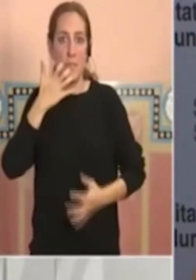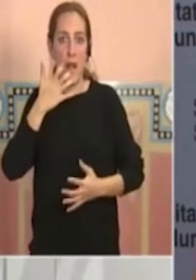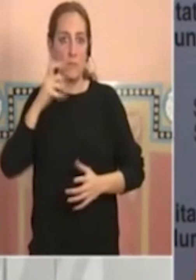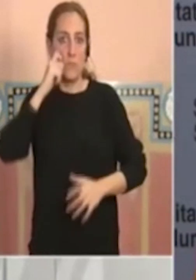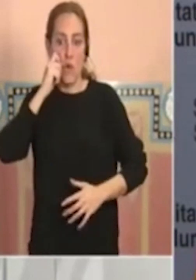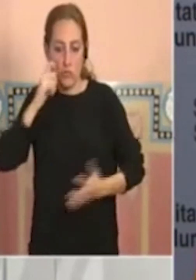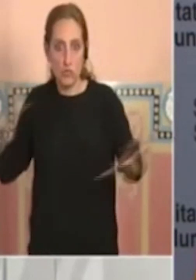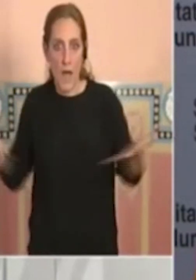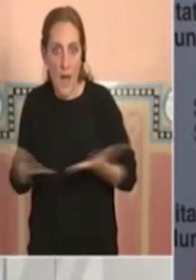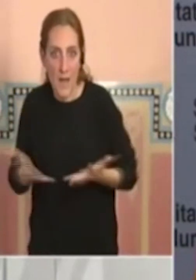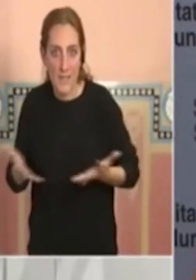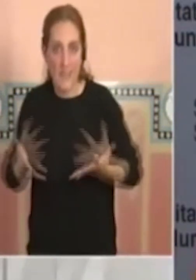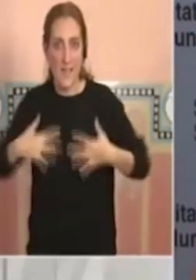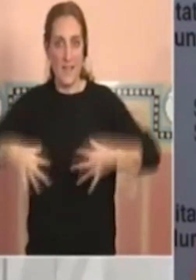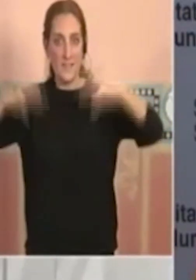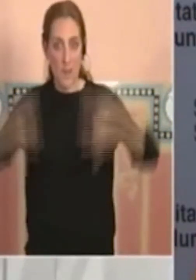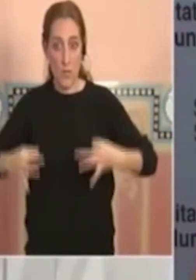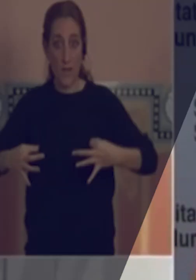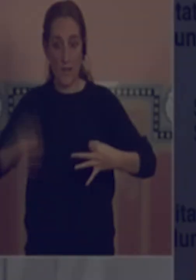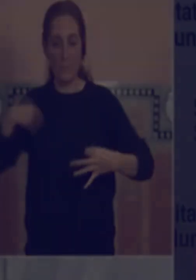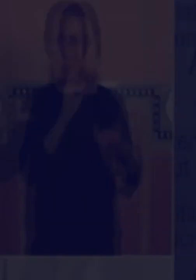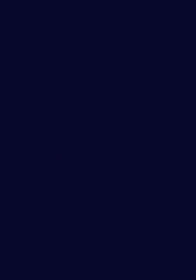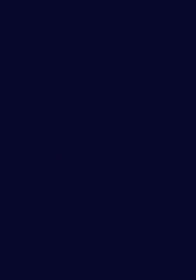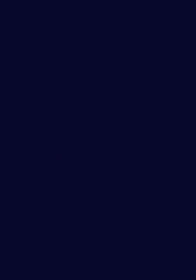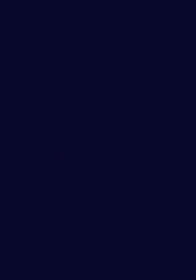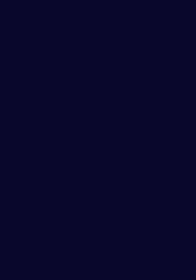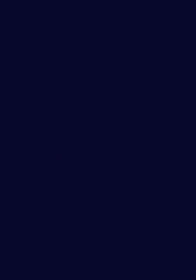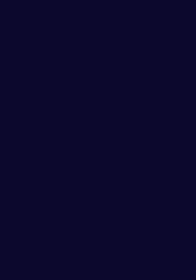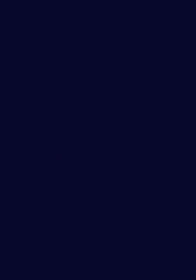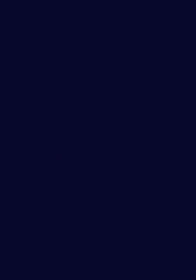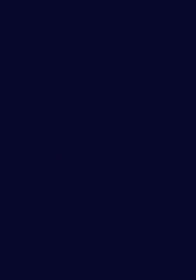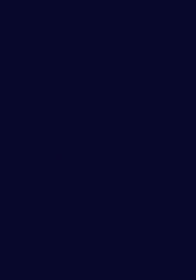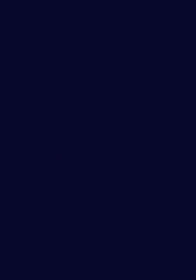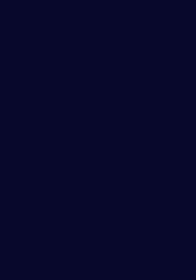seguretat de Catalunya també podran ser vacunats. Gràcies.